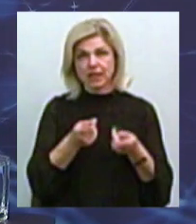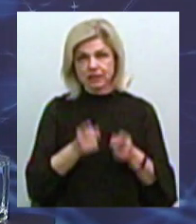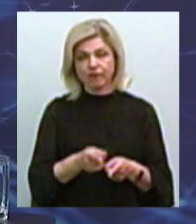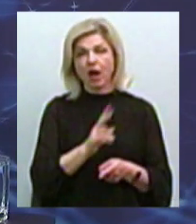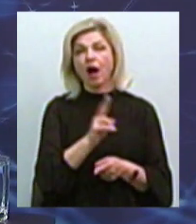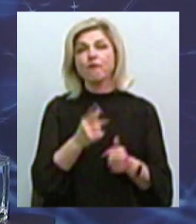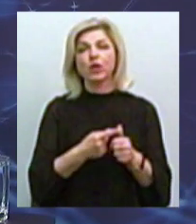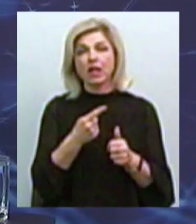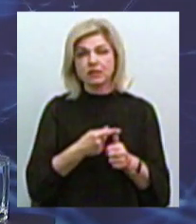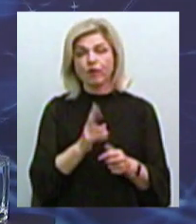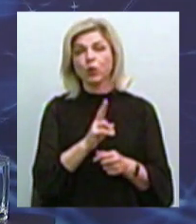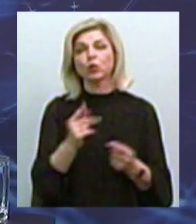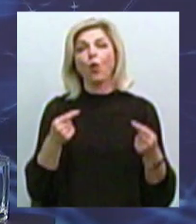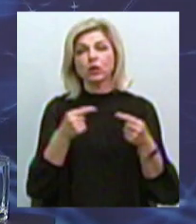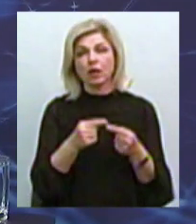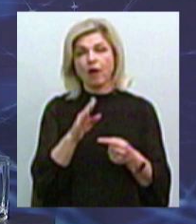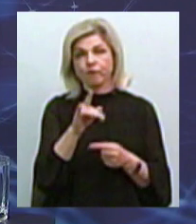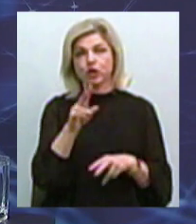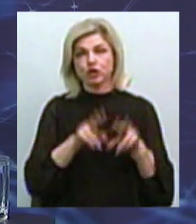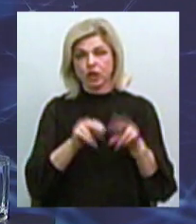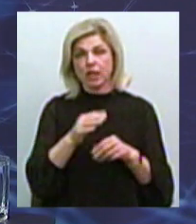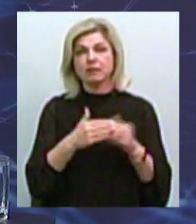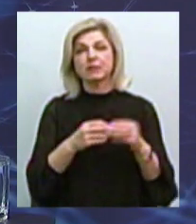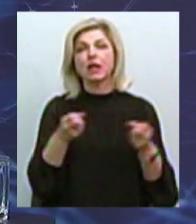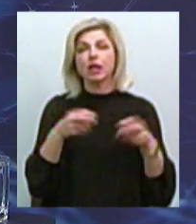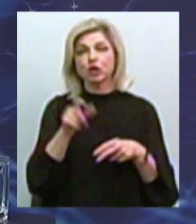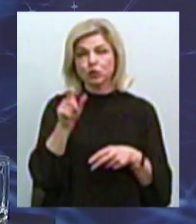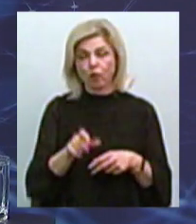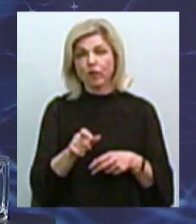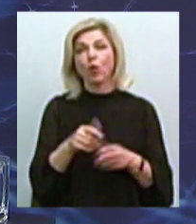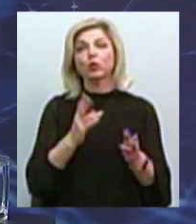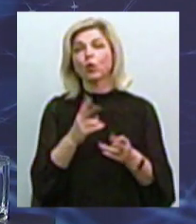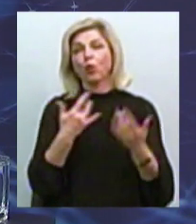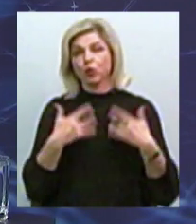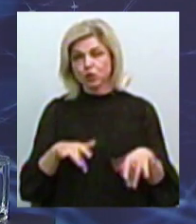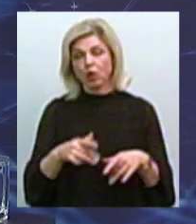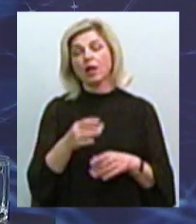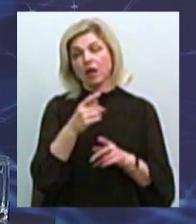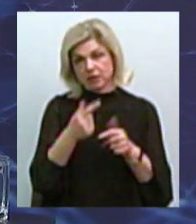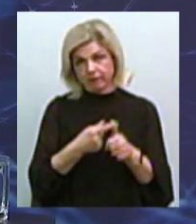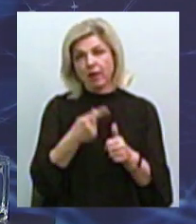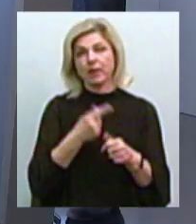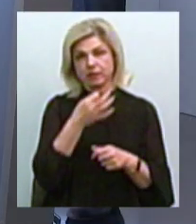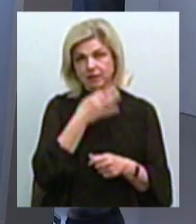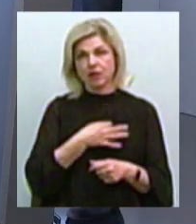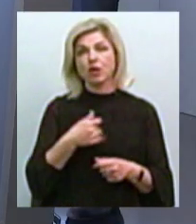хотите назвать, кто конкретно вы считаете из специалистов, ушел, назовите мне фамилию. И мы конкретно разберем этот вопрос.